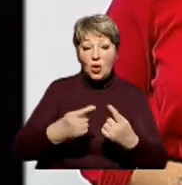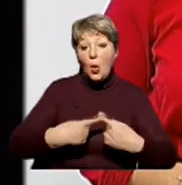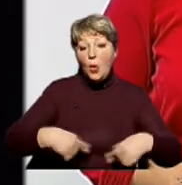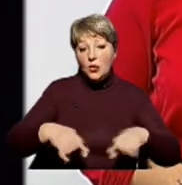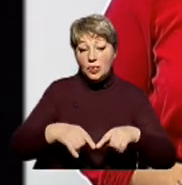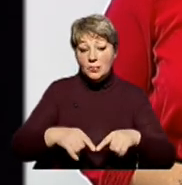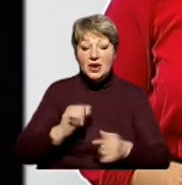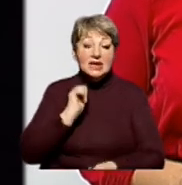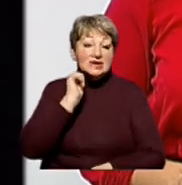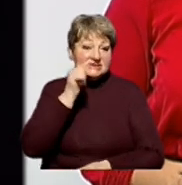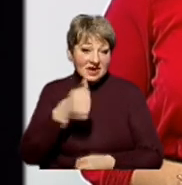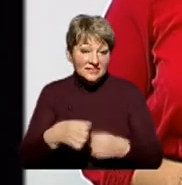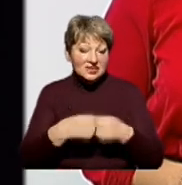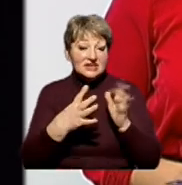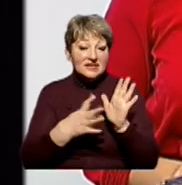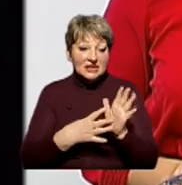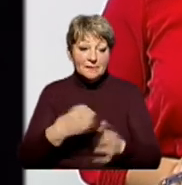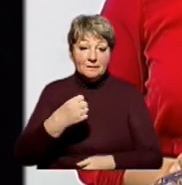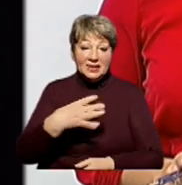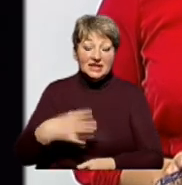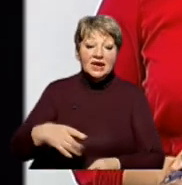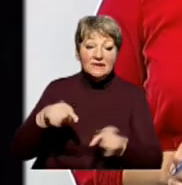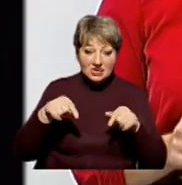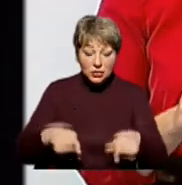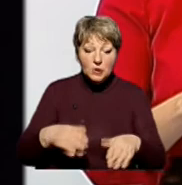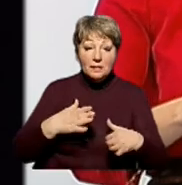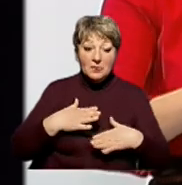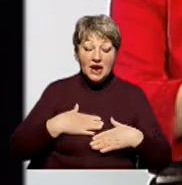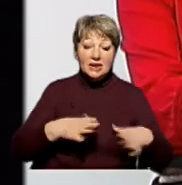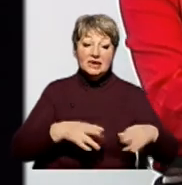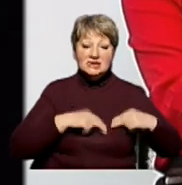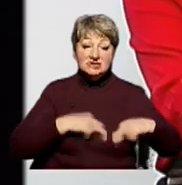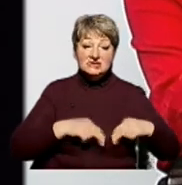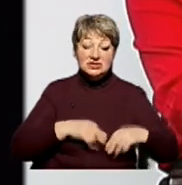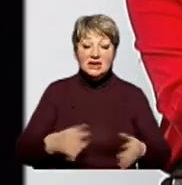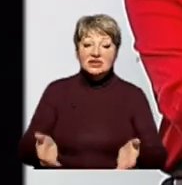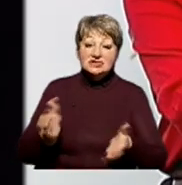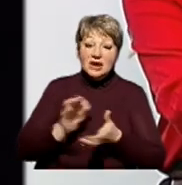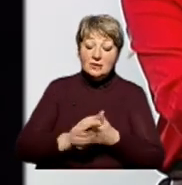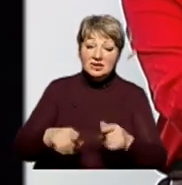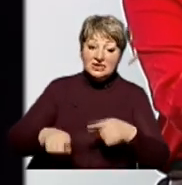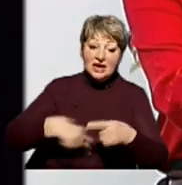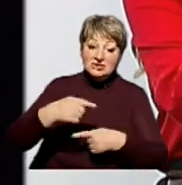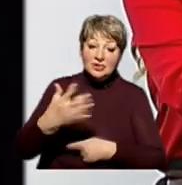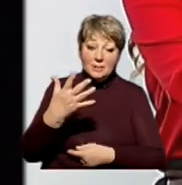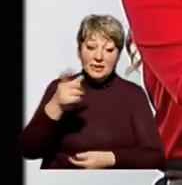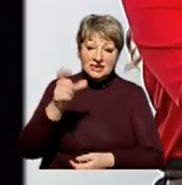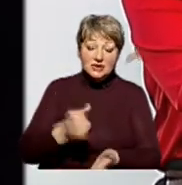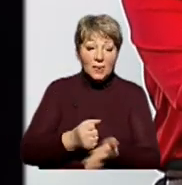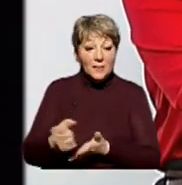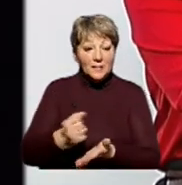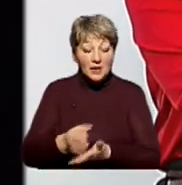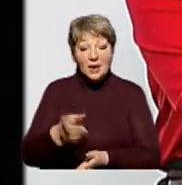окрузі. Завтра о 19.15 в цій же студії моя колега Ольга Мацканіч зустрінеться з наступною п'ятіркою кандидатів.